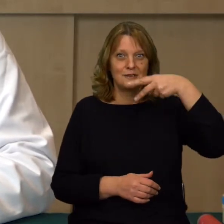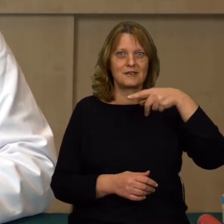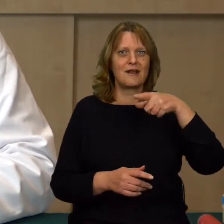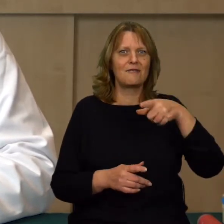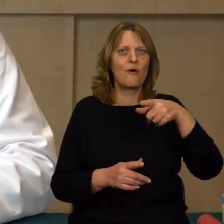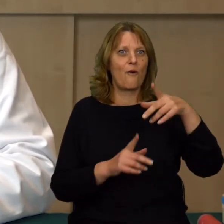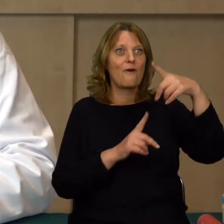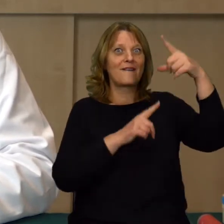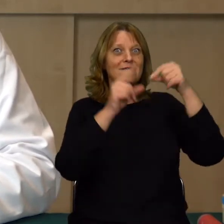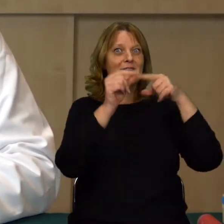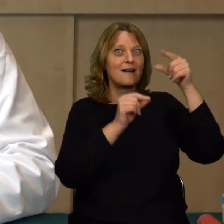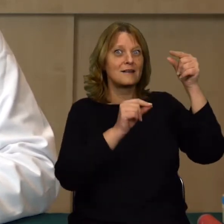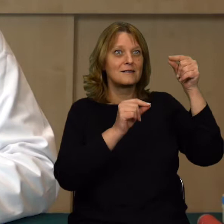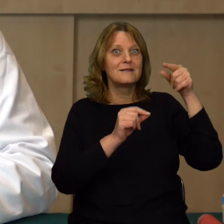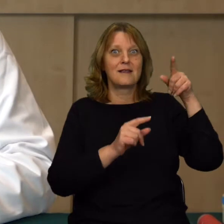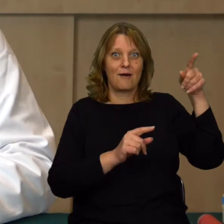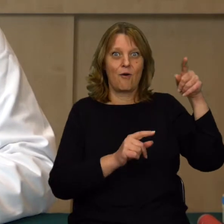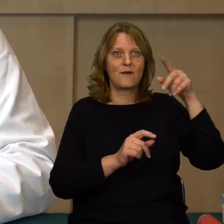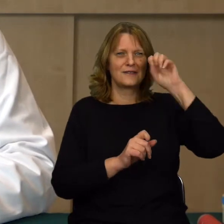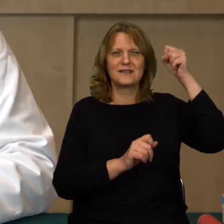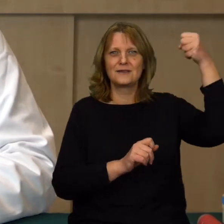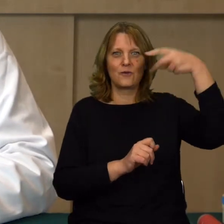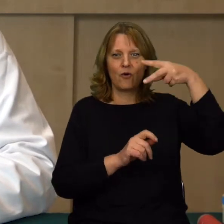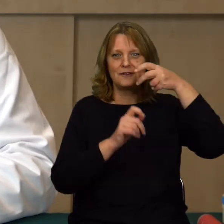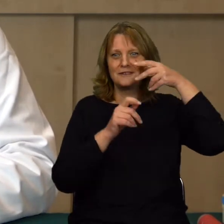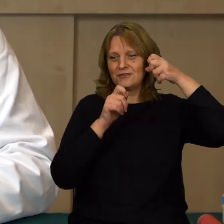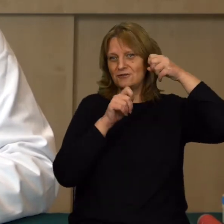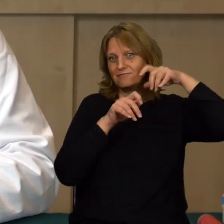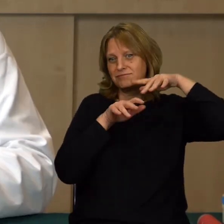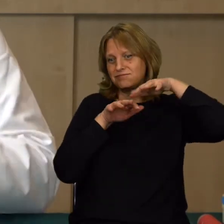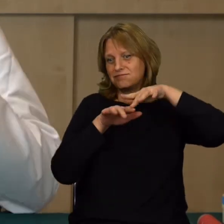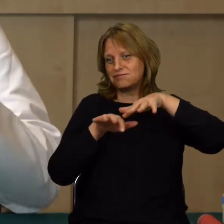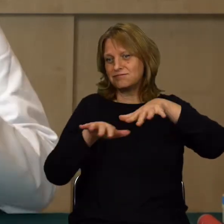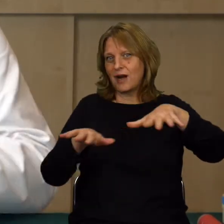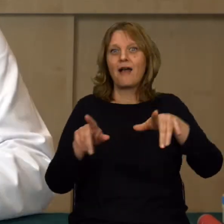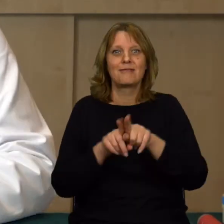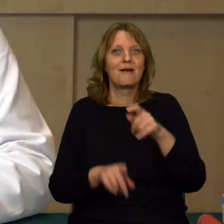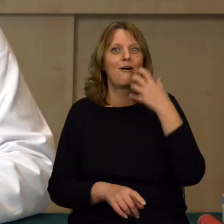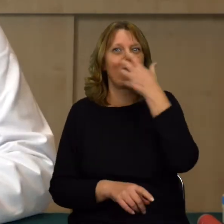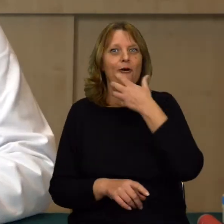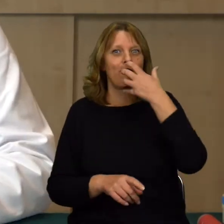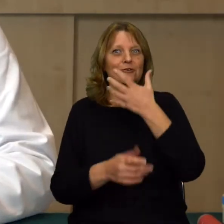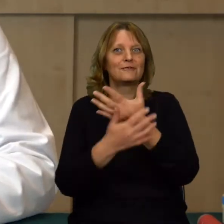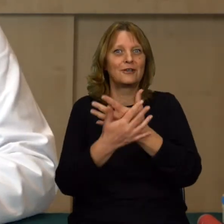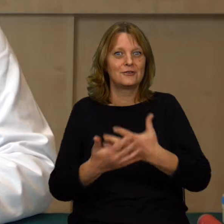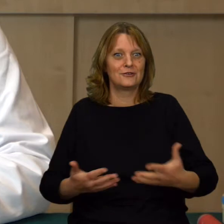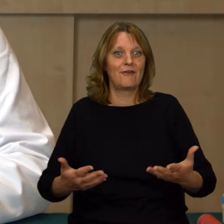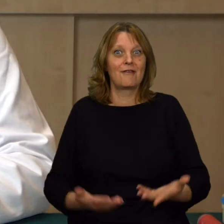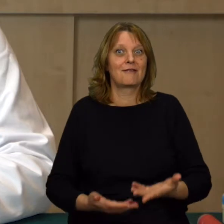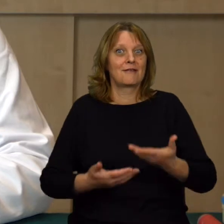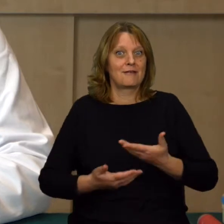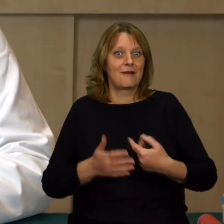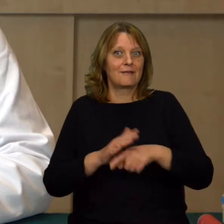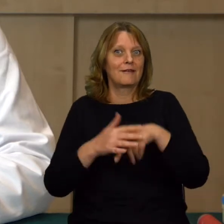nasza najbliższa gwiazda, która oświeca naszą planetę, zarazem ją ogrzewając i dostarczając do